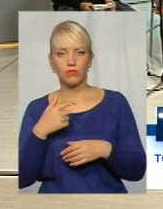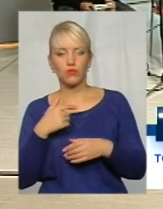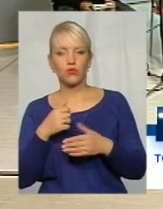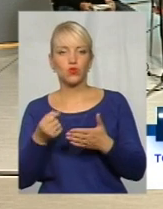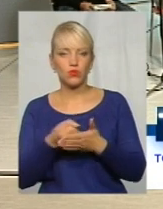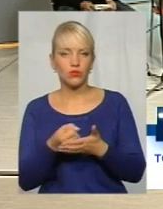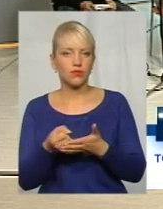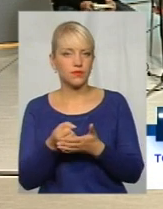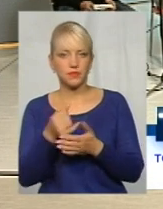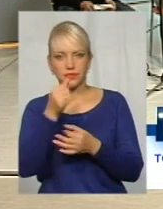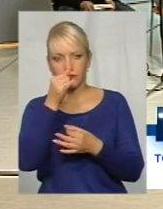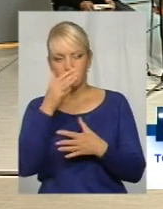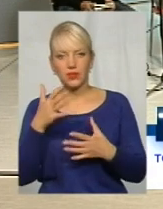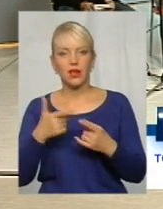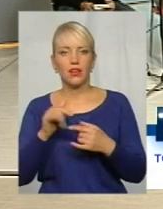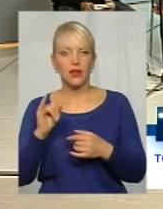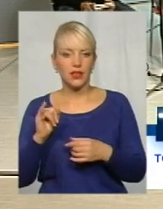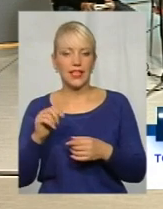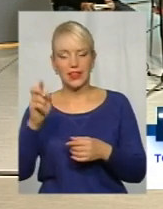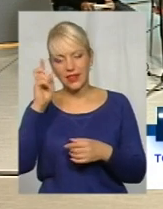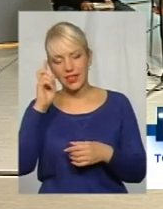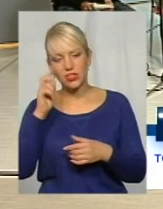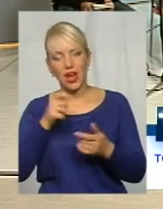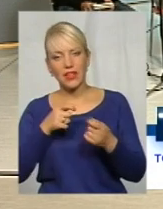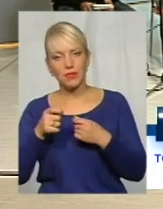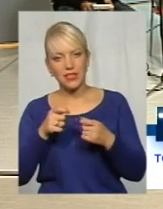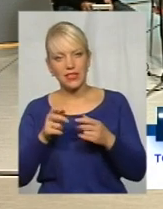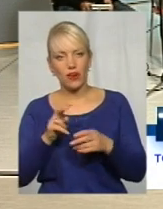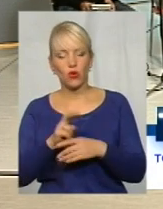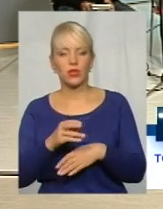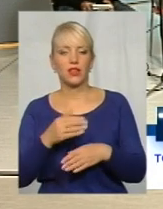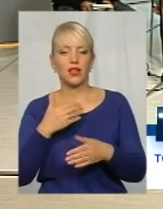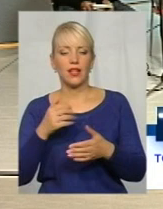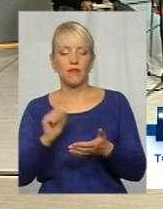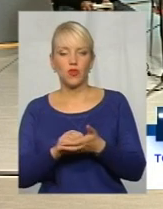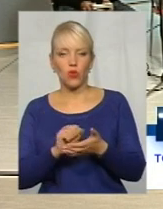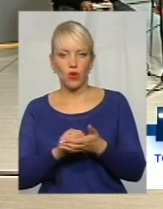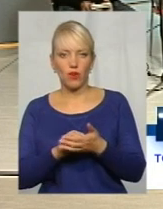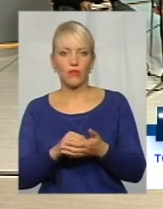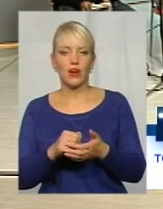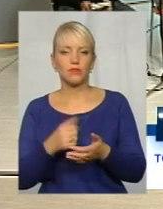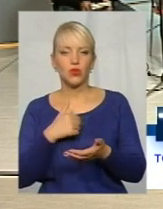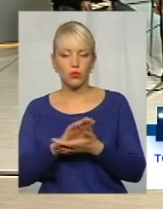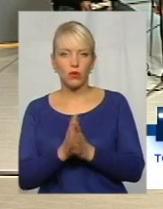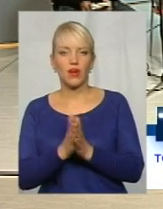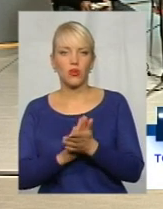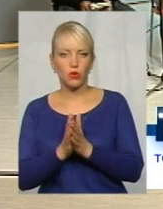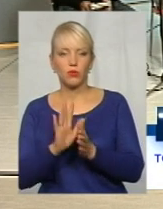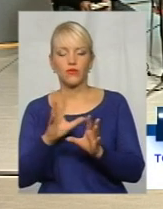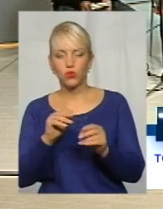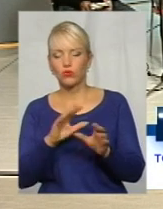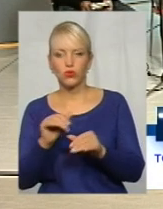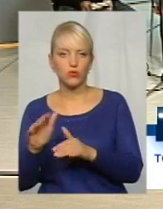держзем адміністрацію цю ходили. нас так. Документи, які там не зглубляємося, то що, ну,